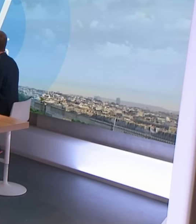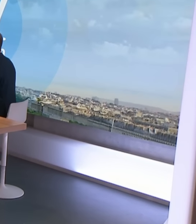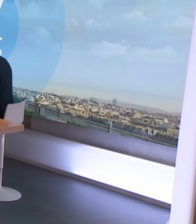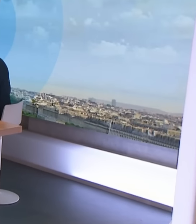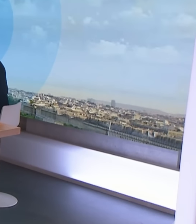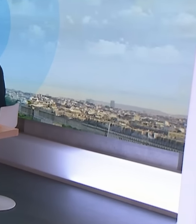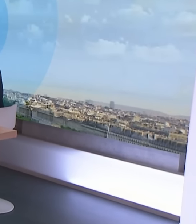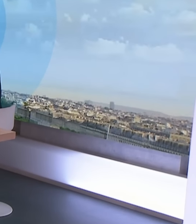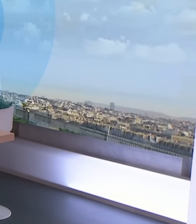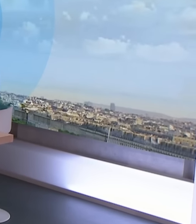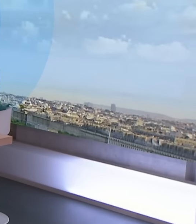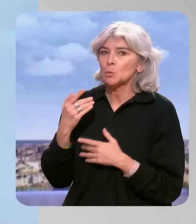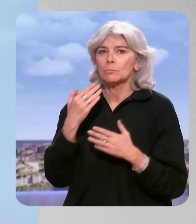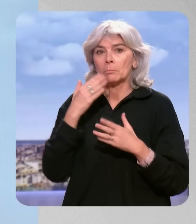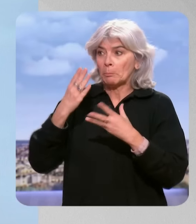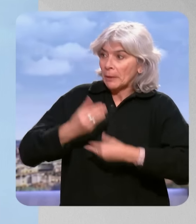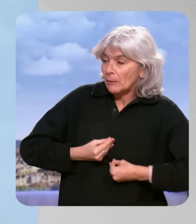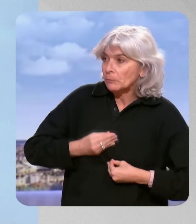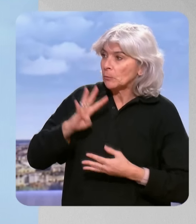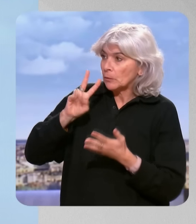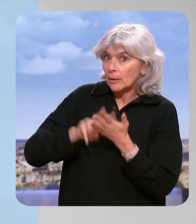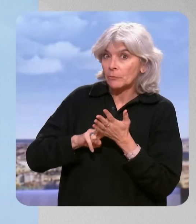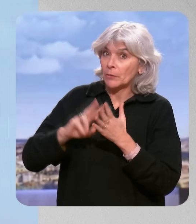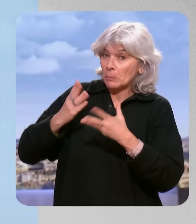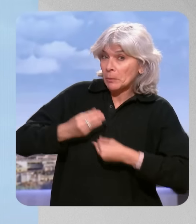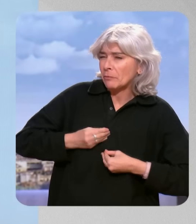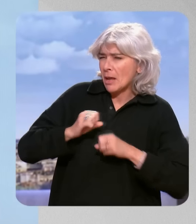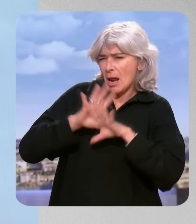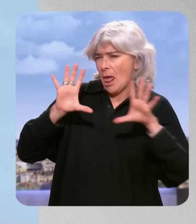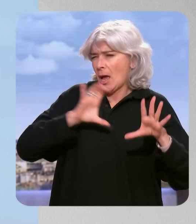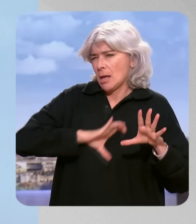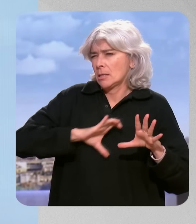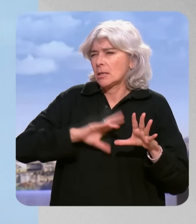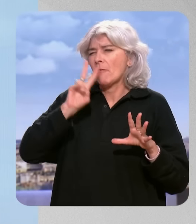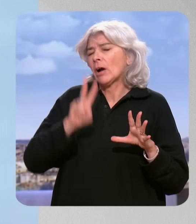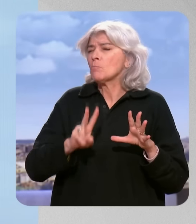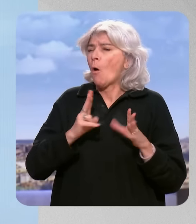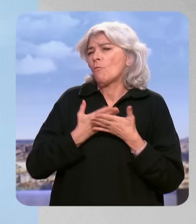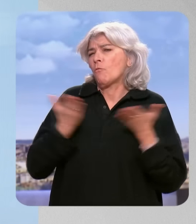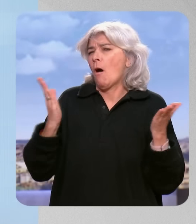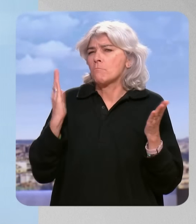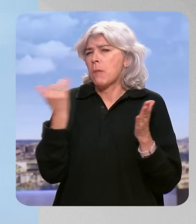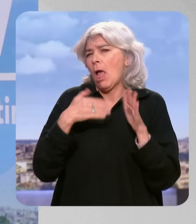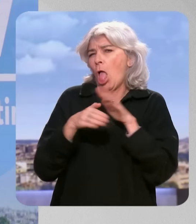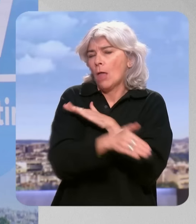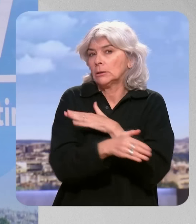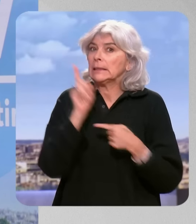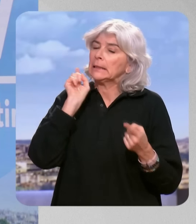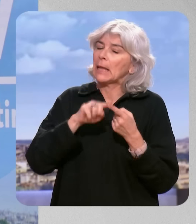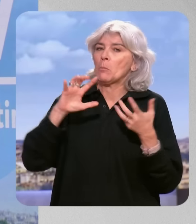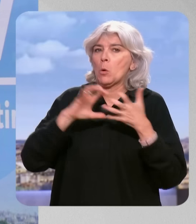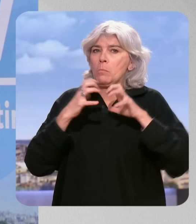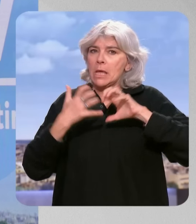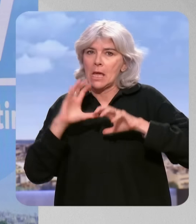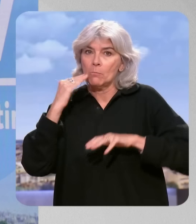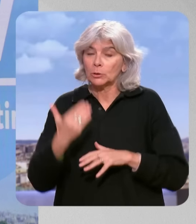Bonjour Charles de Courson. Bonjour. Bienvenue dans les 4V, soyez les bienvenus, soyons le plus clair possible, sans langue debout. S'il vous plaît, le sujet est déjà assez complexe.